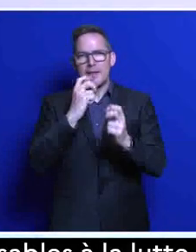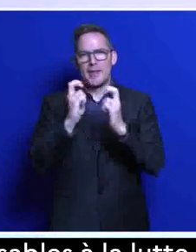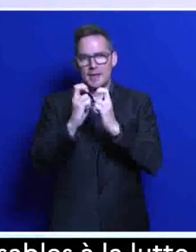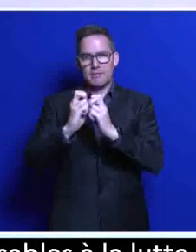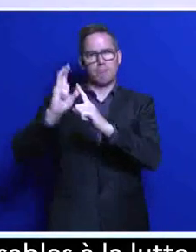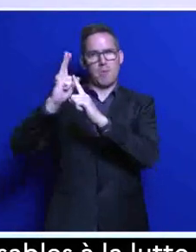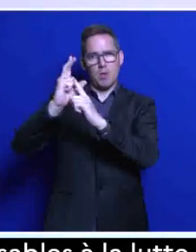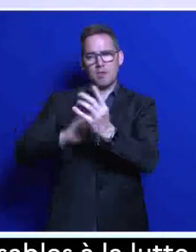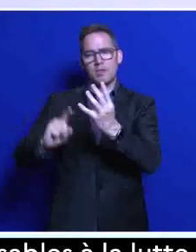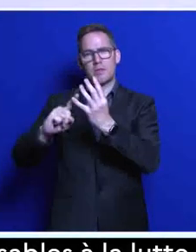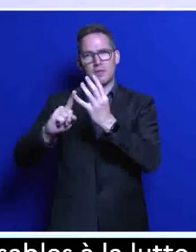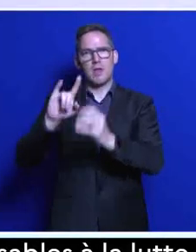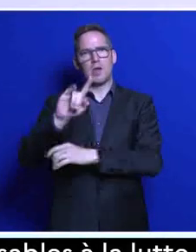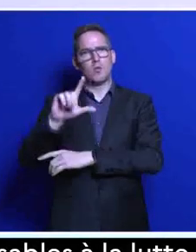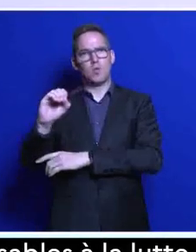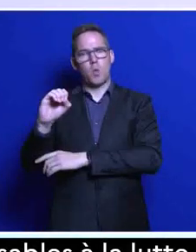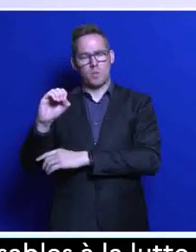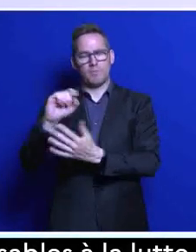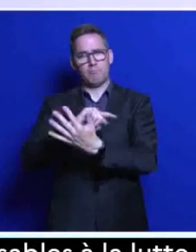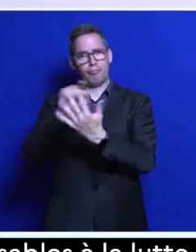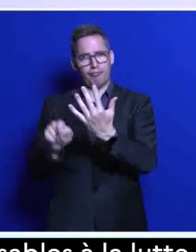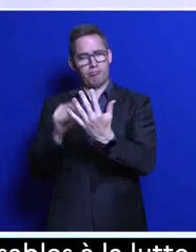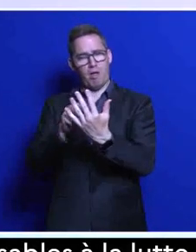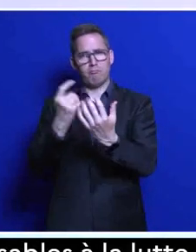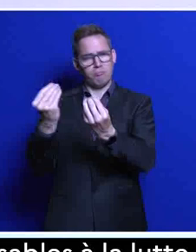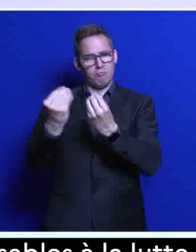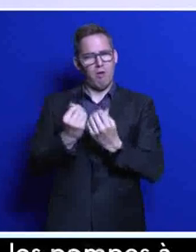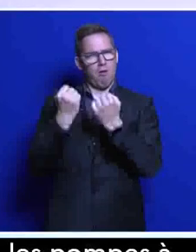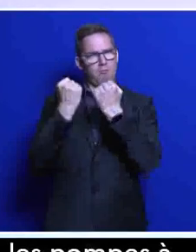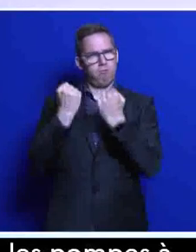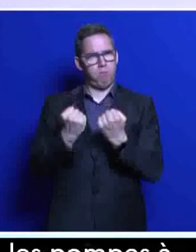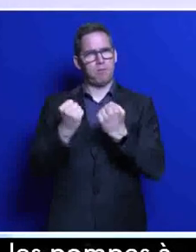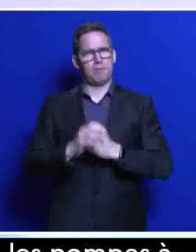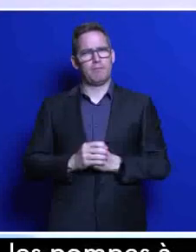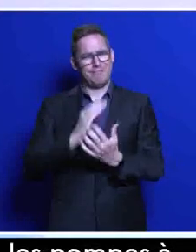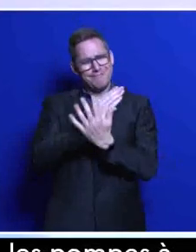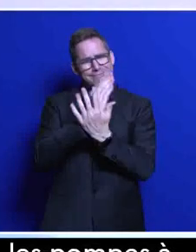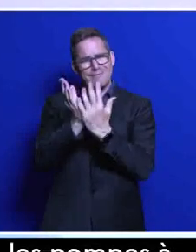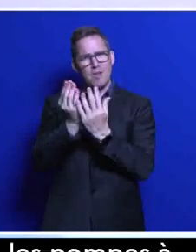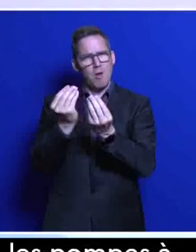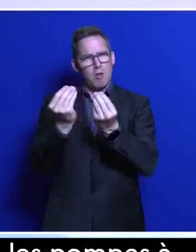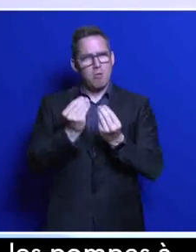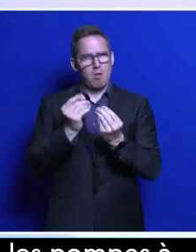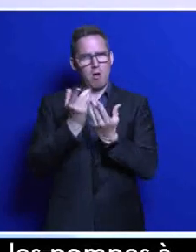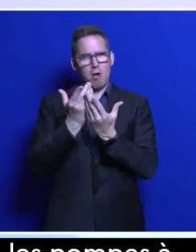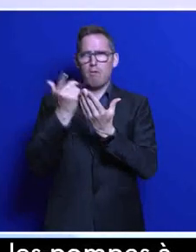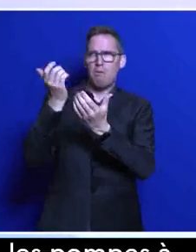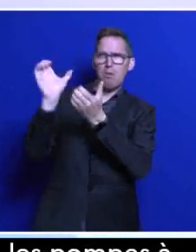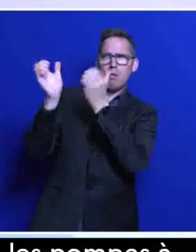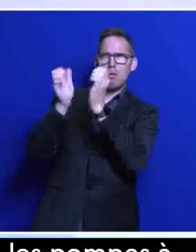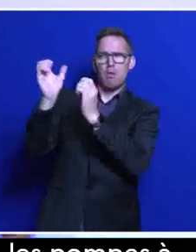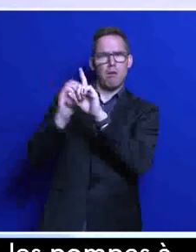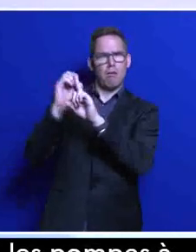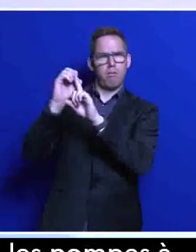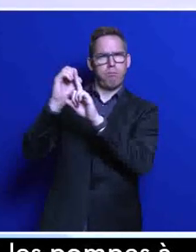Cinq technologies clés pour garantir sa souveraineté industrielle et garantir l'efficacité de la lutte contre le réchauffement climatique.